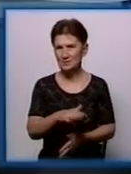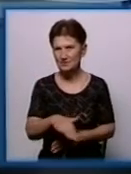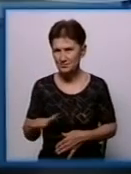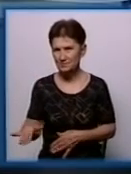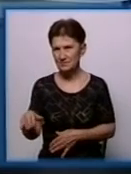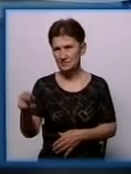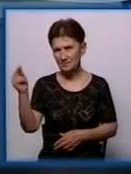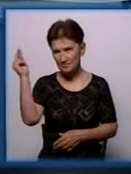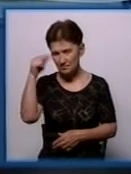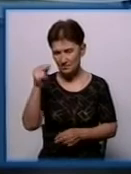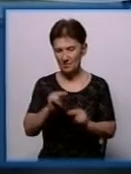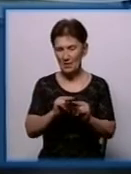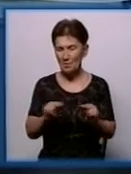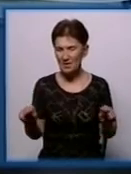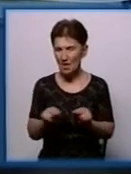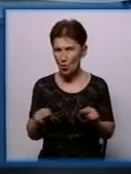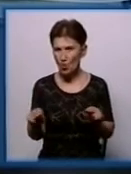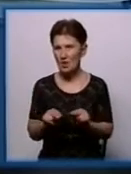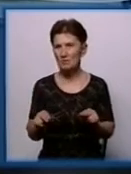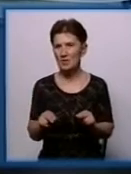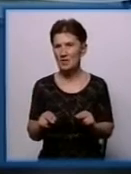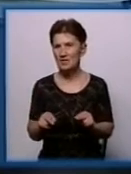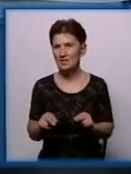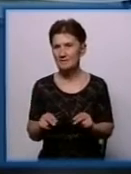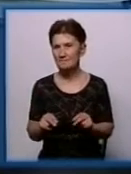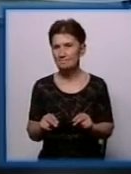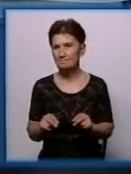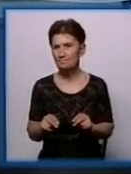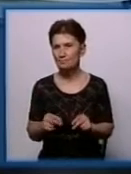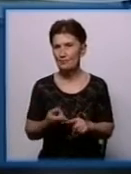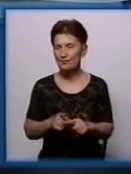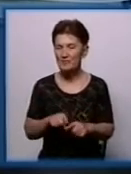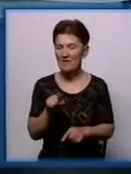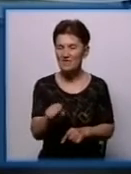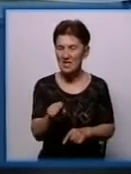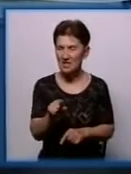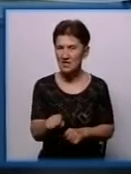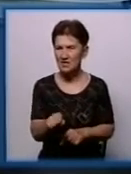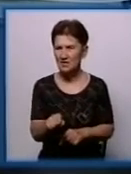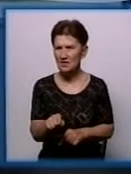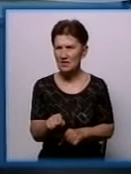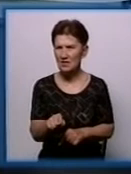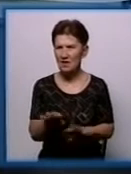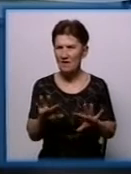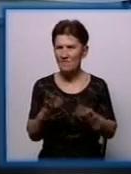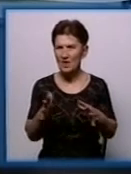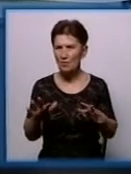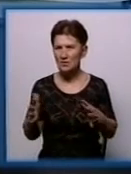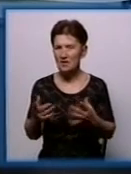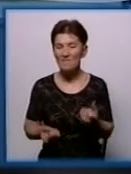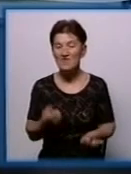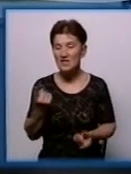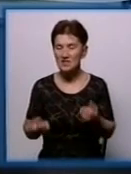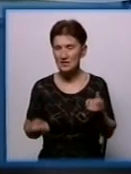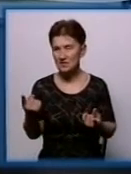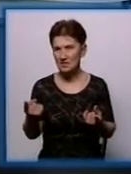педагогічному персоналу, в якихось випадках виникнення пожежі,